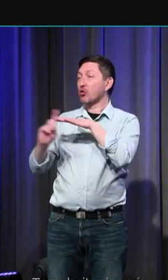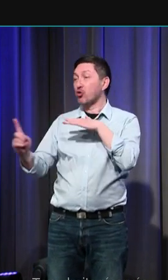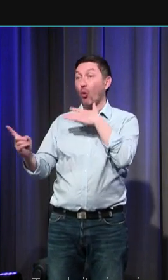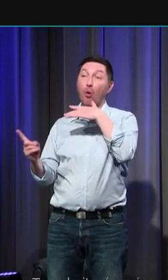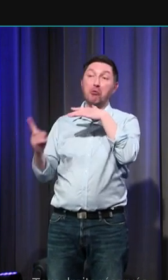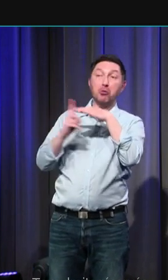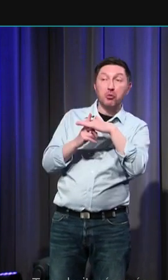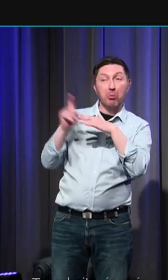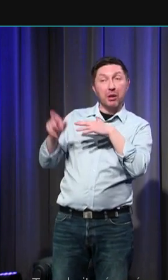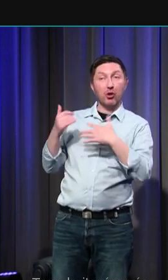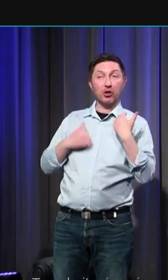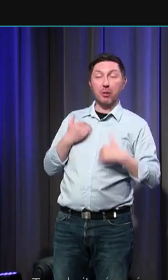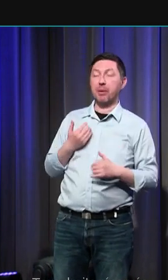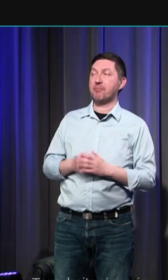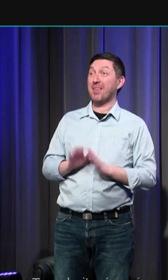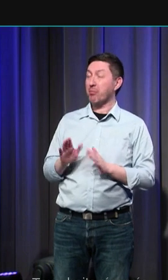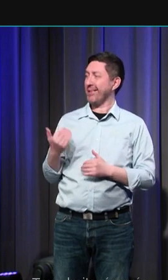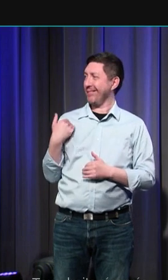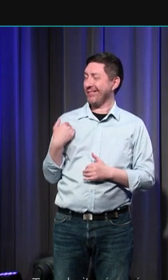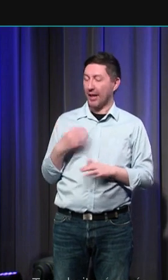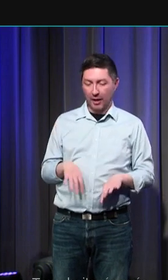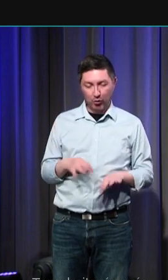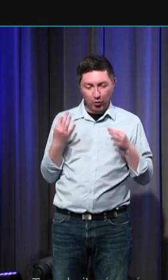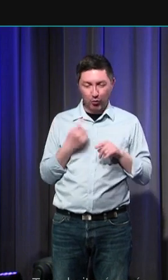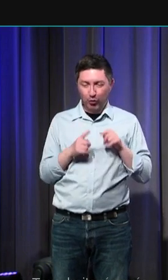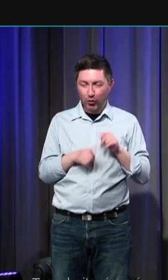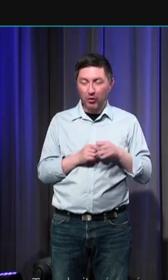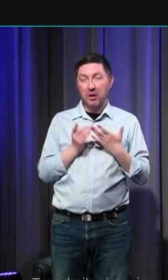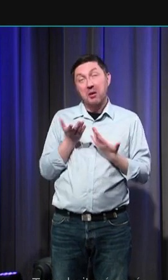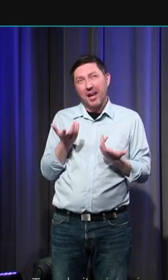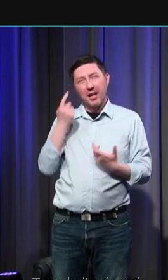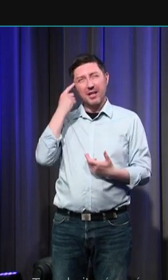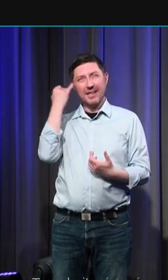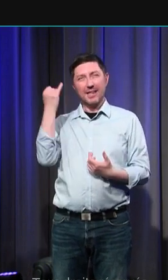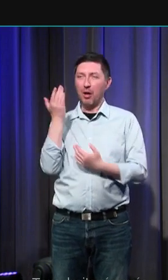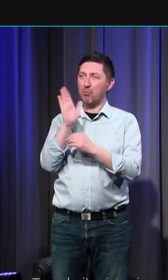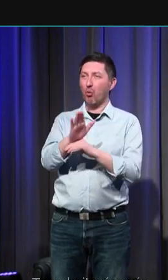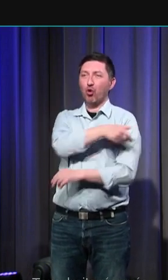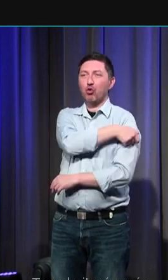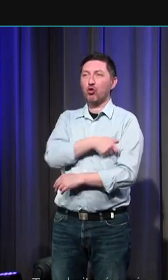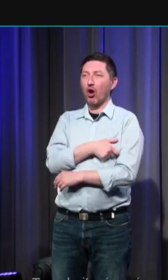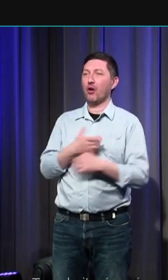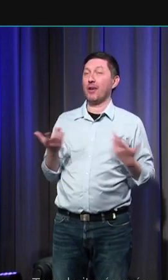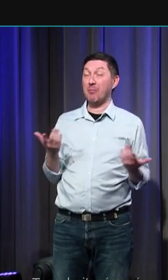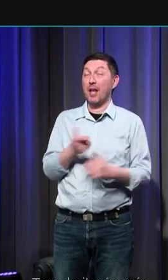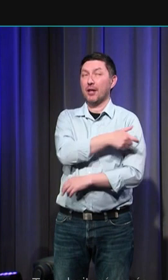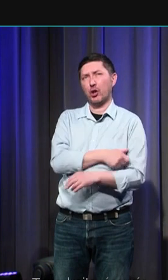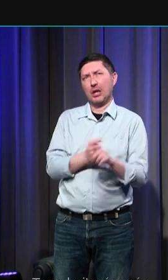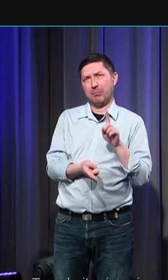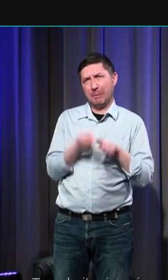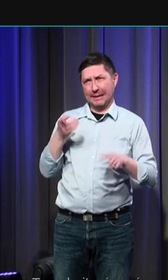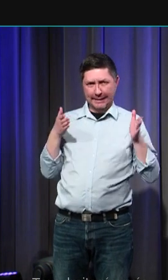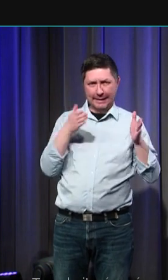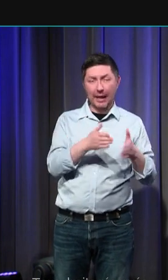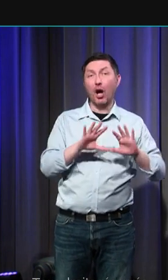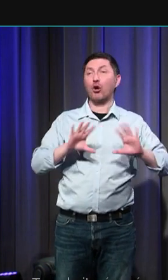récemment fouillé je me suis dit que j'allais vous parler du deuil et d'un deuil bien spécial qui est le deuil que les